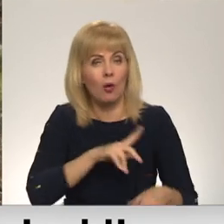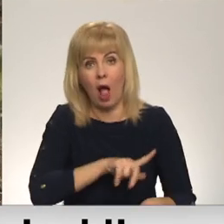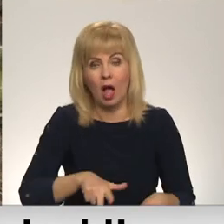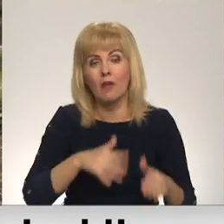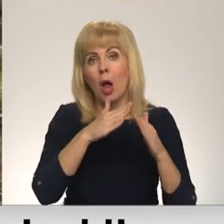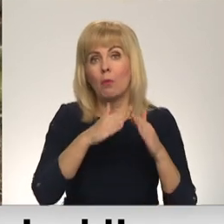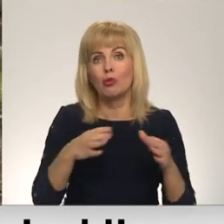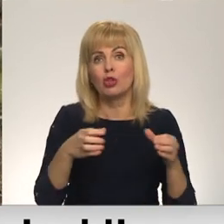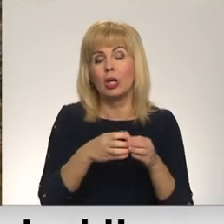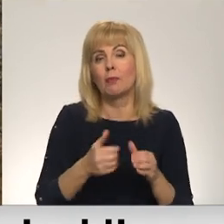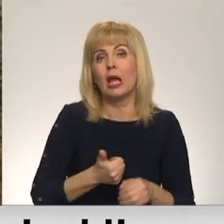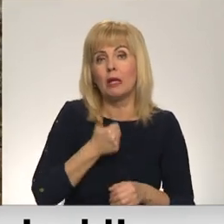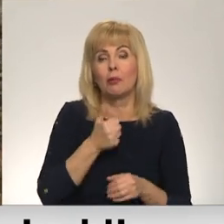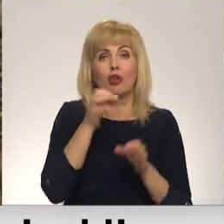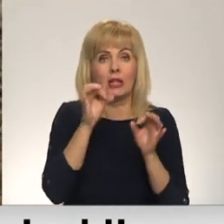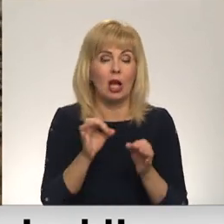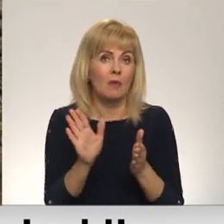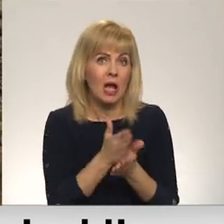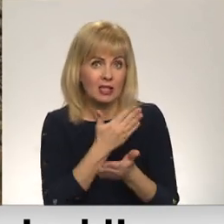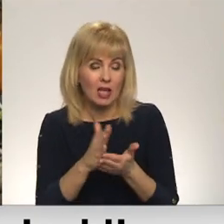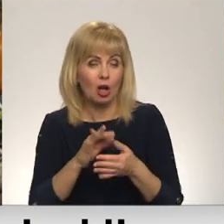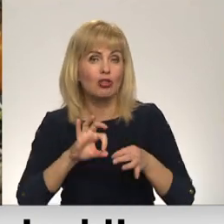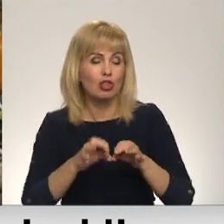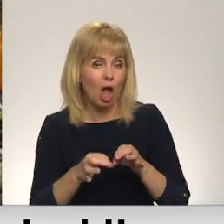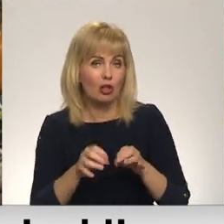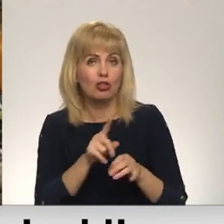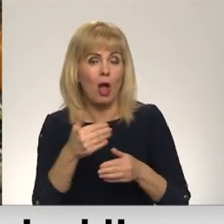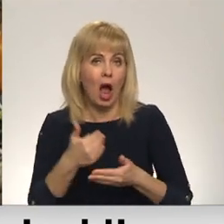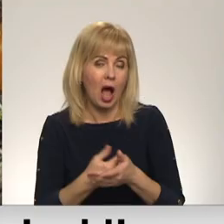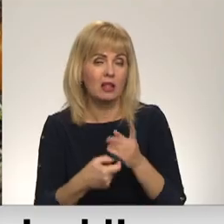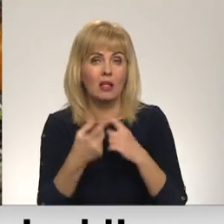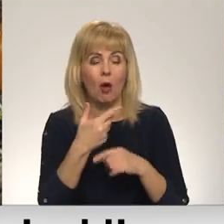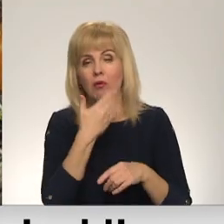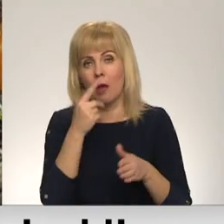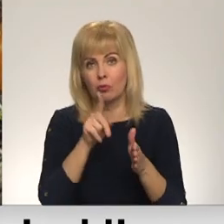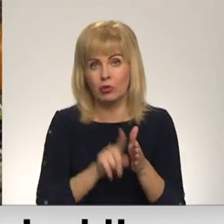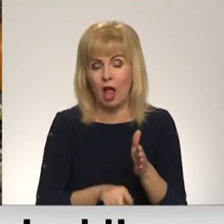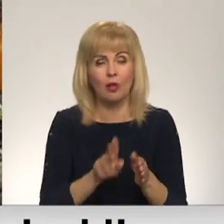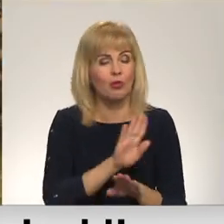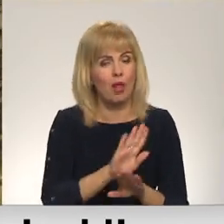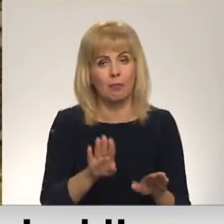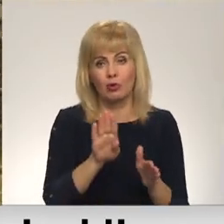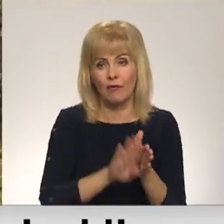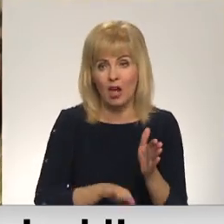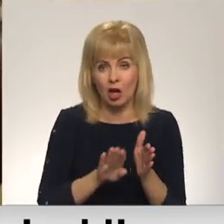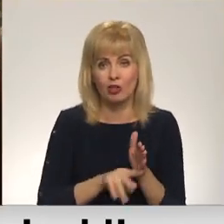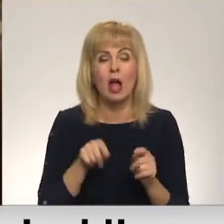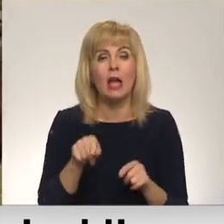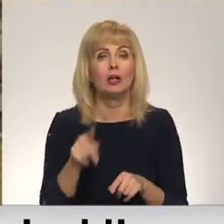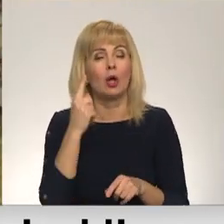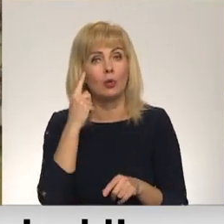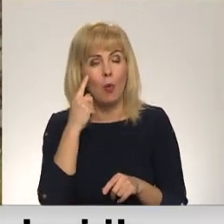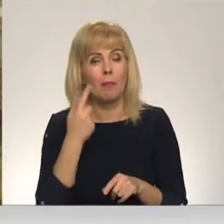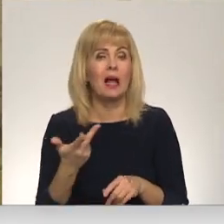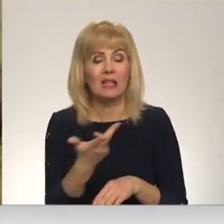kompleksēku īpašumu tiesību sakārtošanas sarešķi arī tas, ka to atjaunošana nebūs ne lēda, ne vienkārša. Ir tāda doma par šo